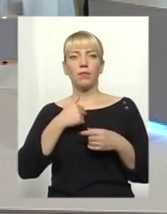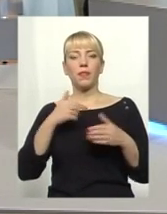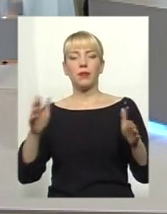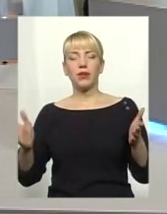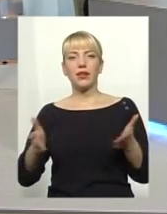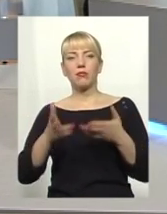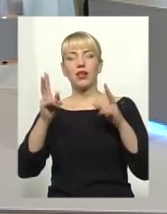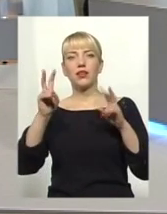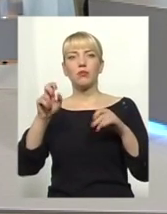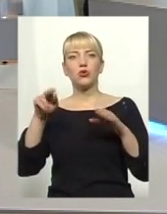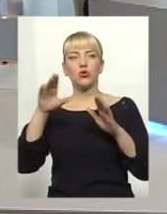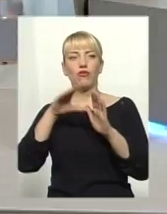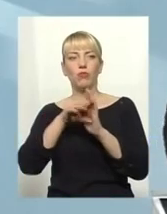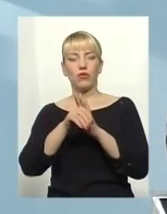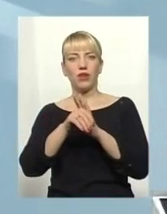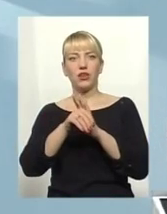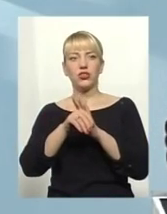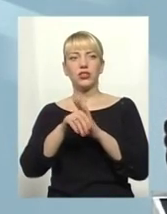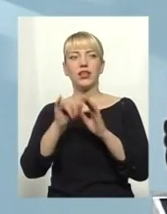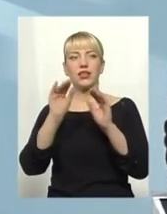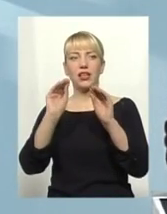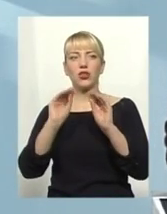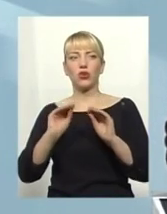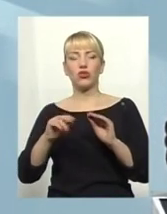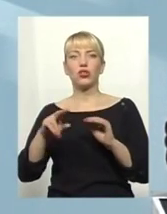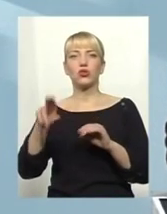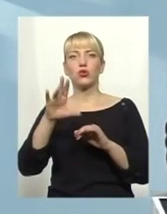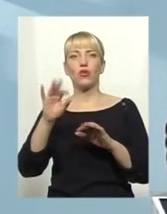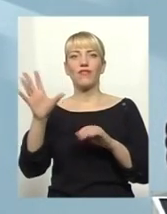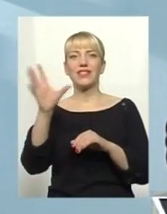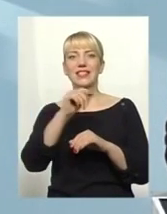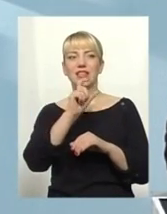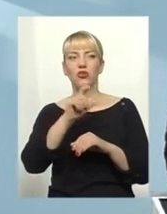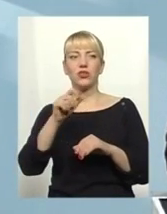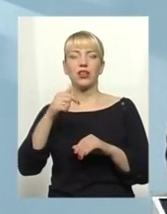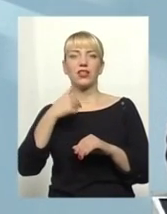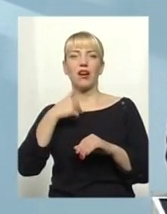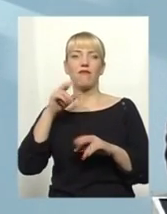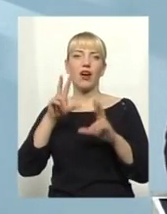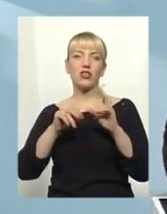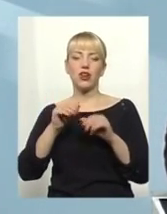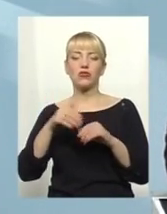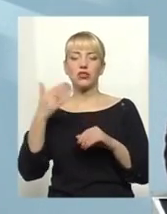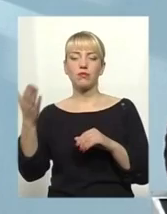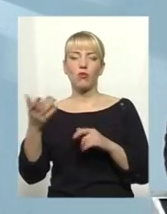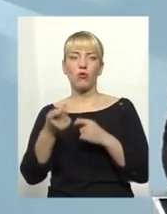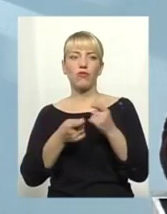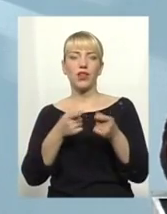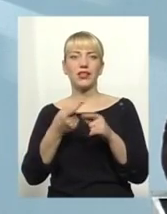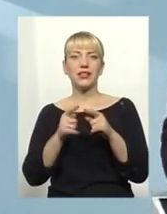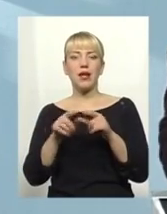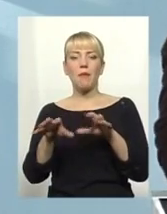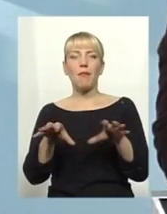тему, що до запровадження є декларування щодо всіх людей. Так. І я рахую це з боку влади маніпуляцією,